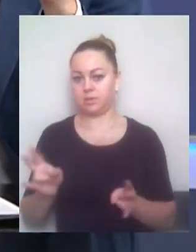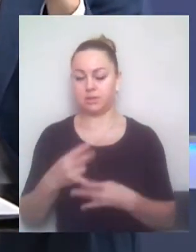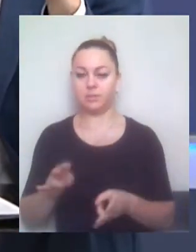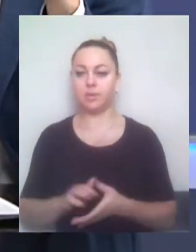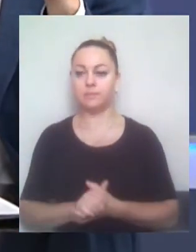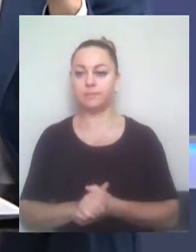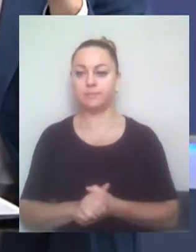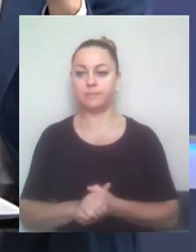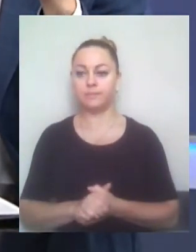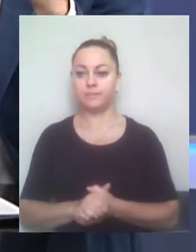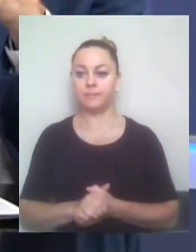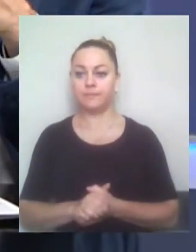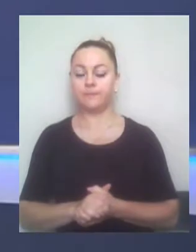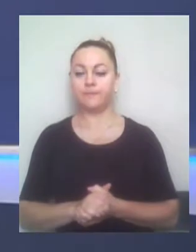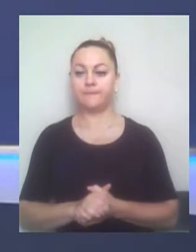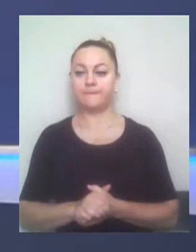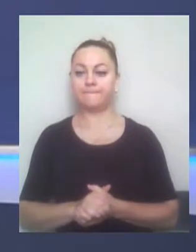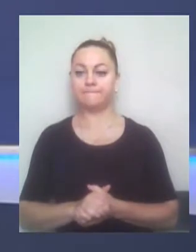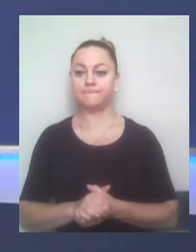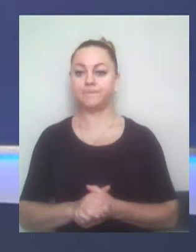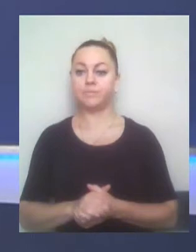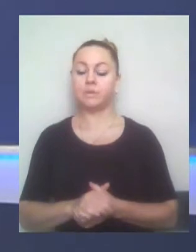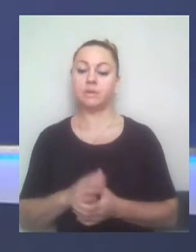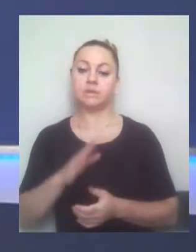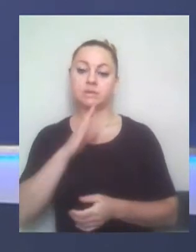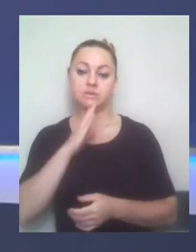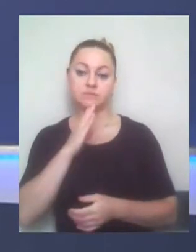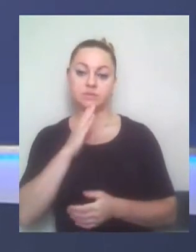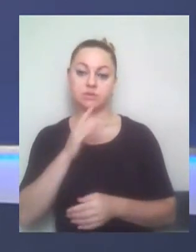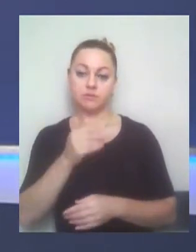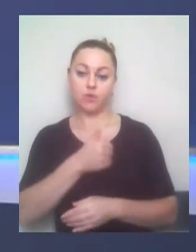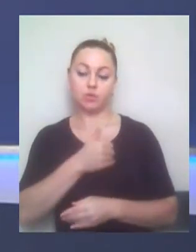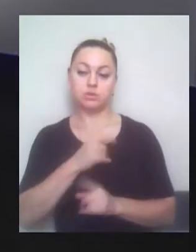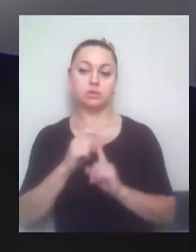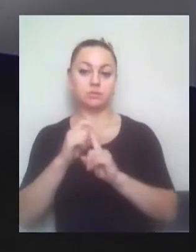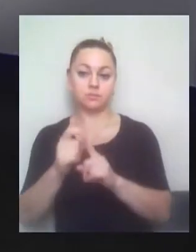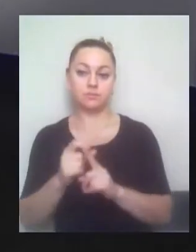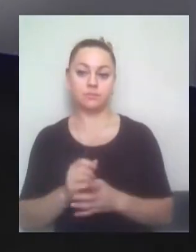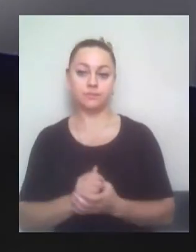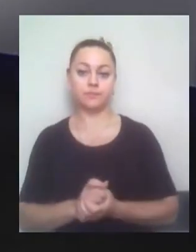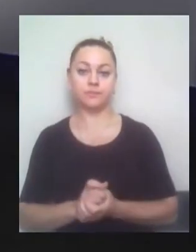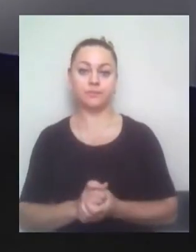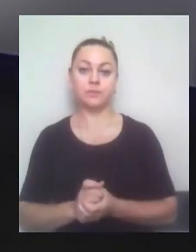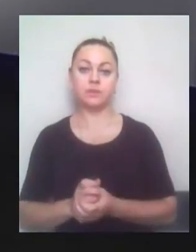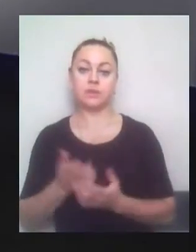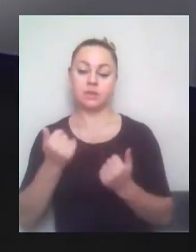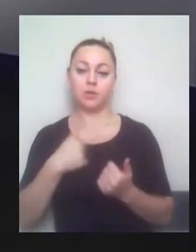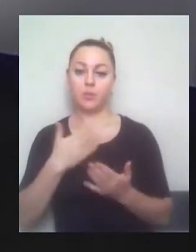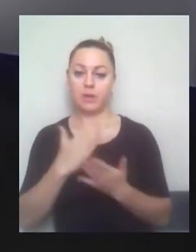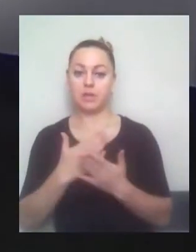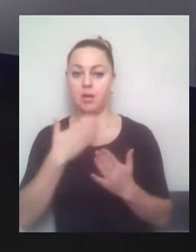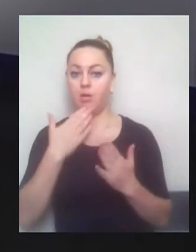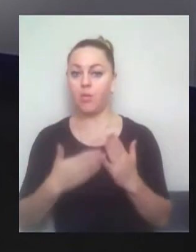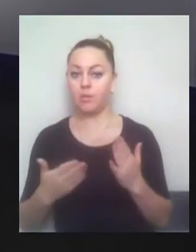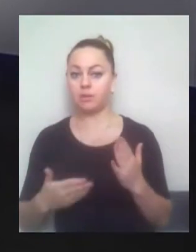Добре, дякую за реакцію. Пані Ладо, бачу, ви хотіли щось висловити. Так, декілька коментарів. Звичайно, не будемо влаштовувати